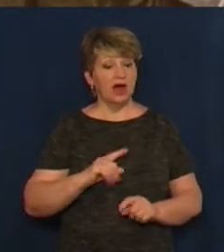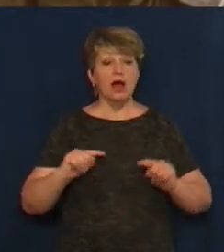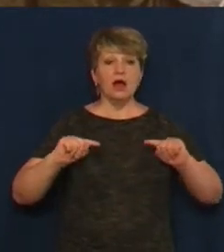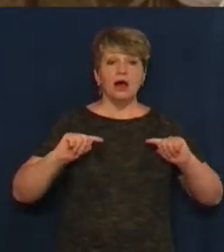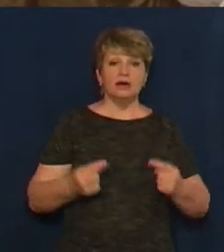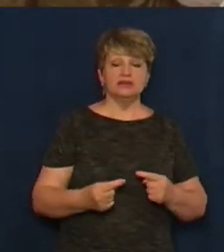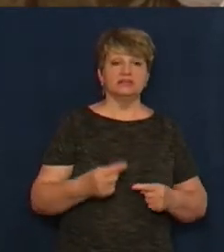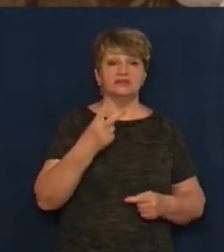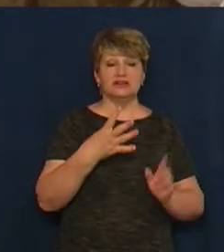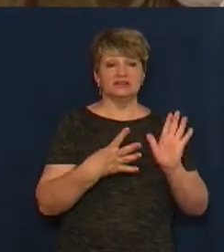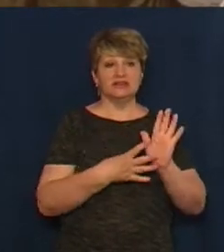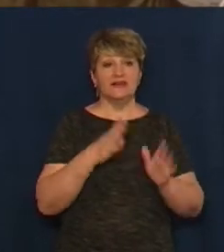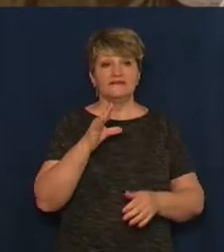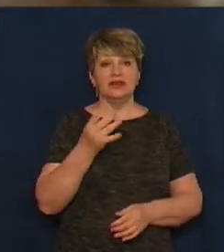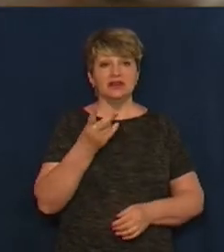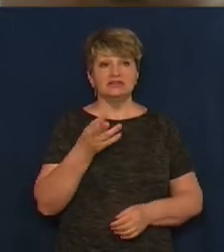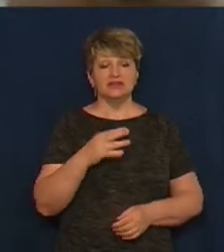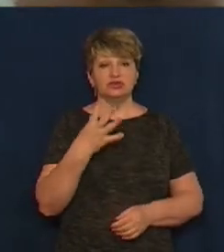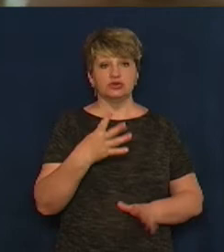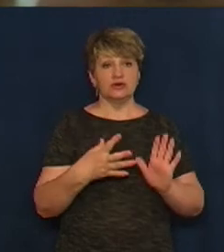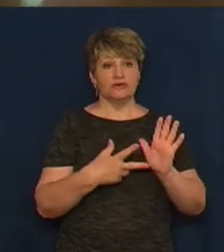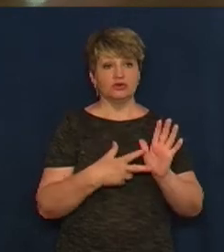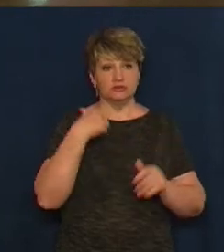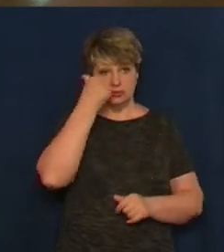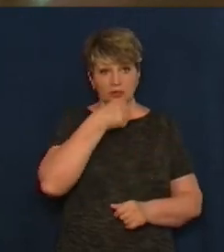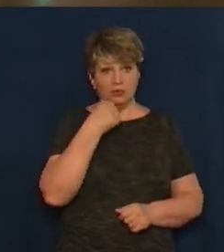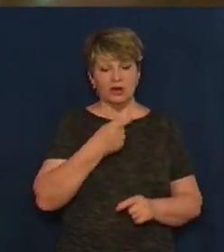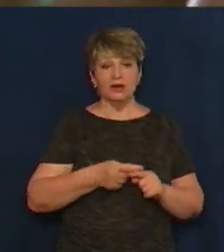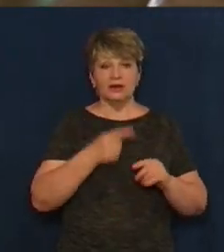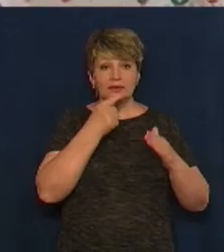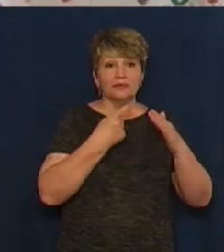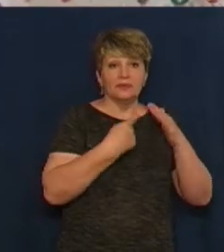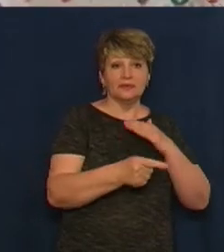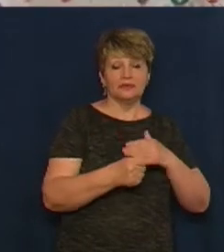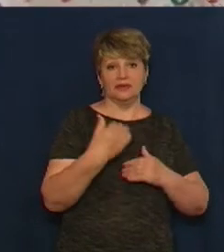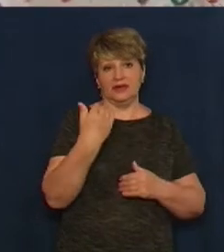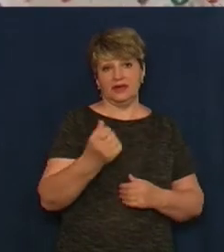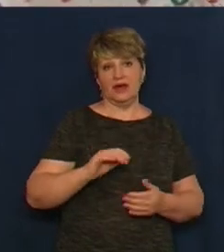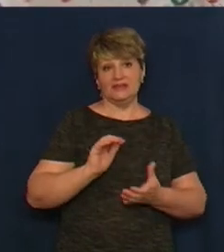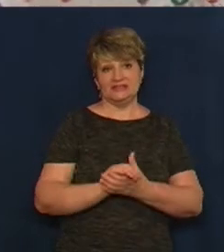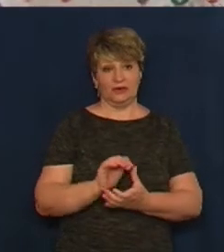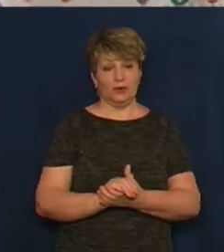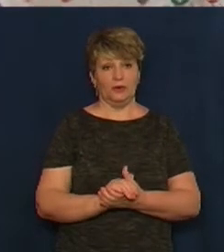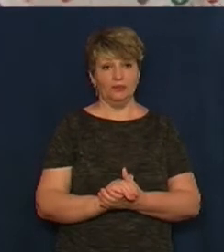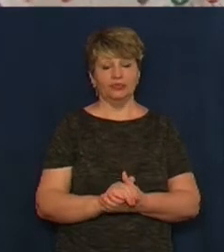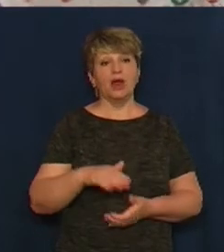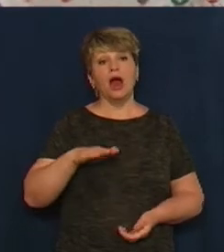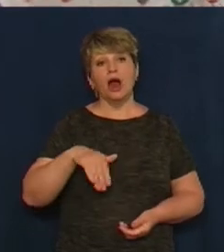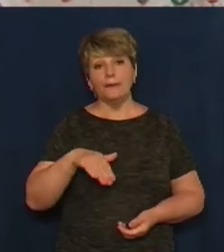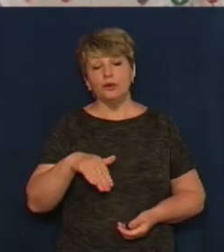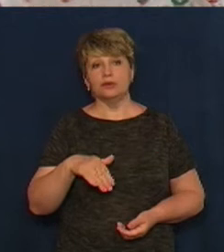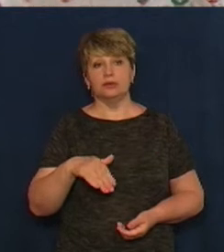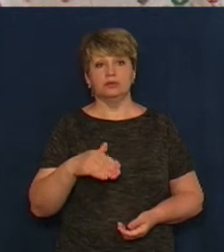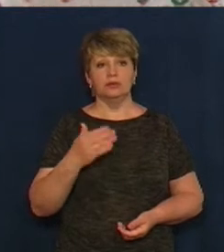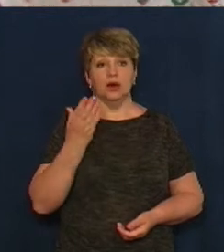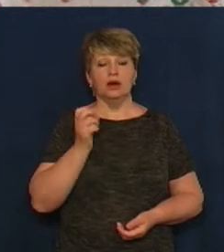вересня 1948 року. Каже, донесла на неї знайома. А потім вже, як мене вже